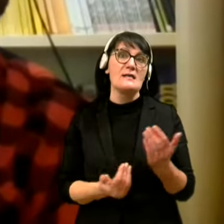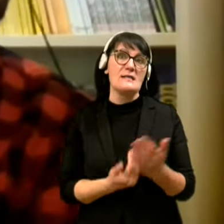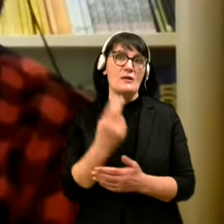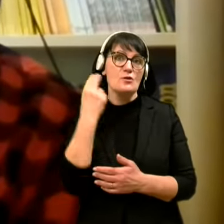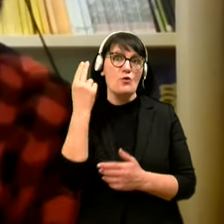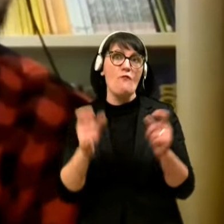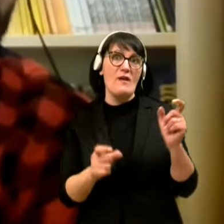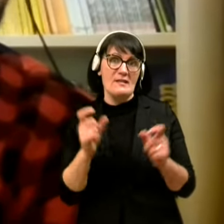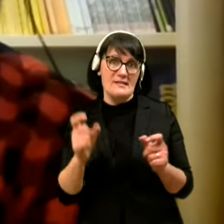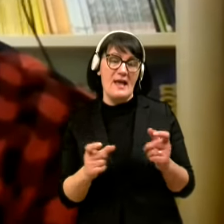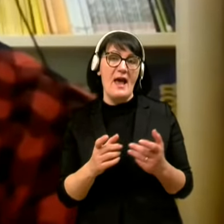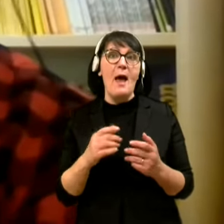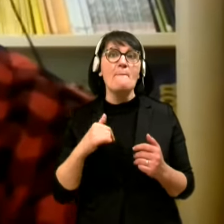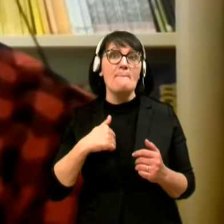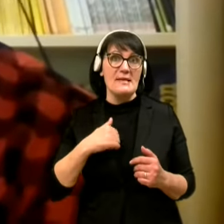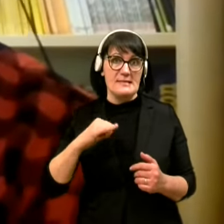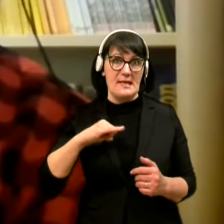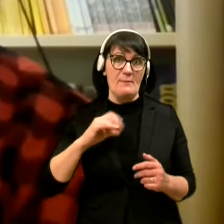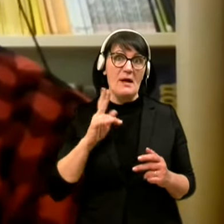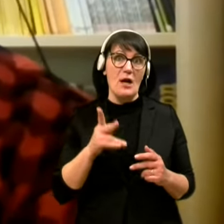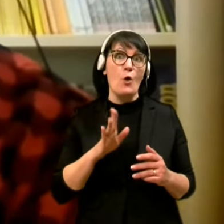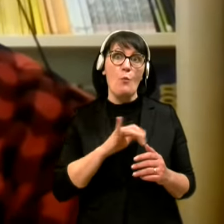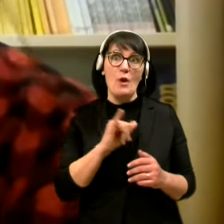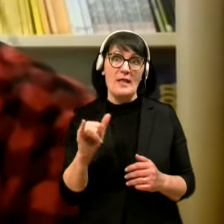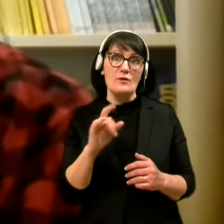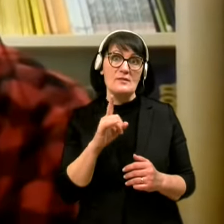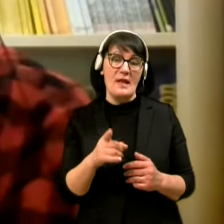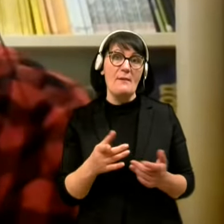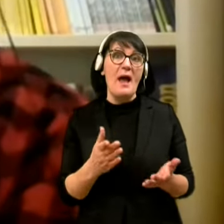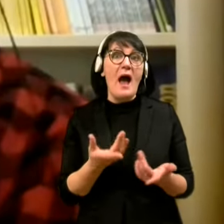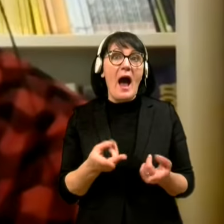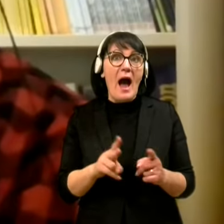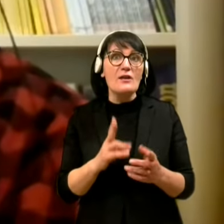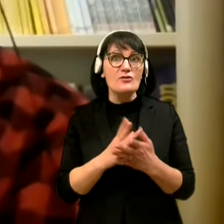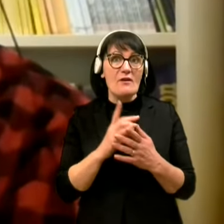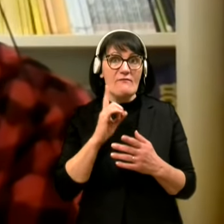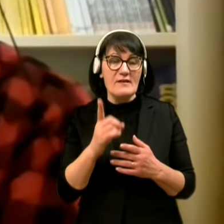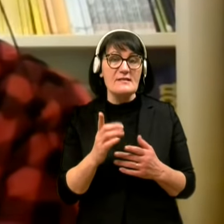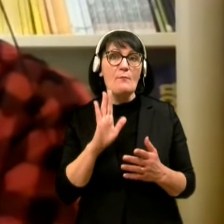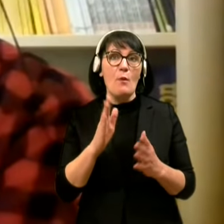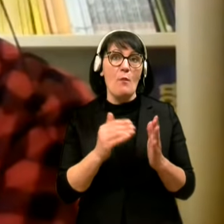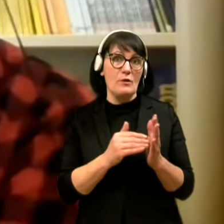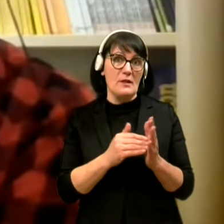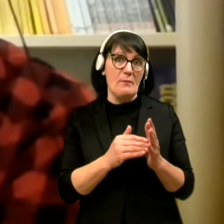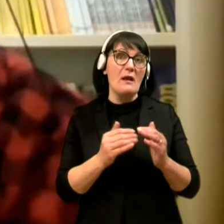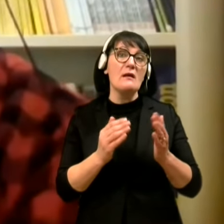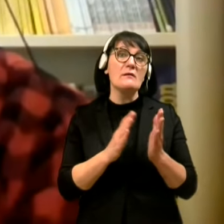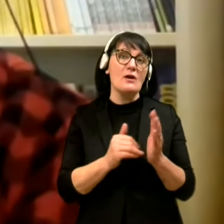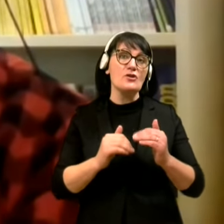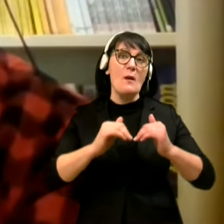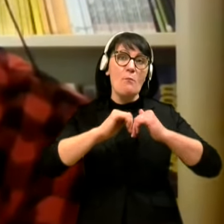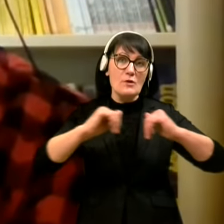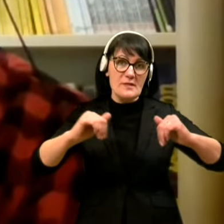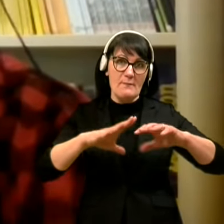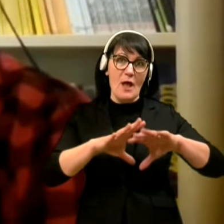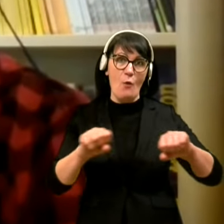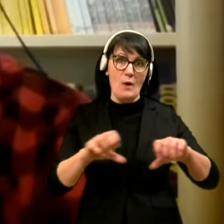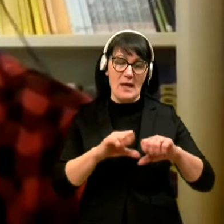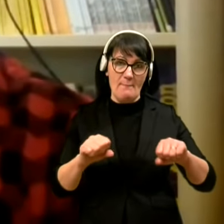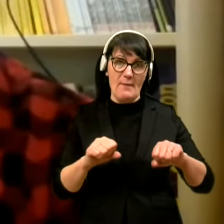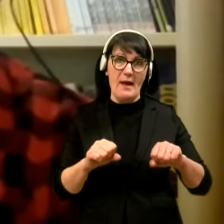Slovence in me zanima, kako bo letos s tem, je že kaj znanga, bomo potrebovali recimo kakšne posebne ukrepe,